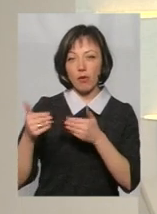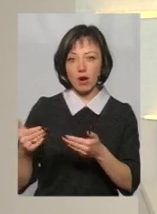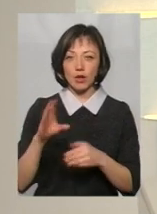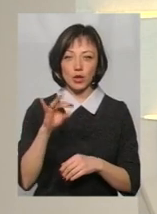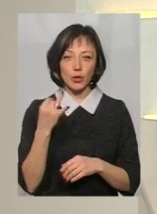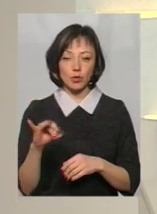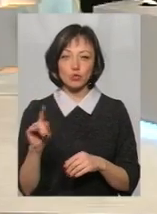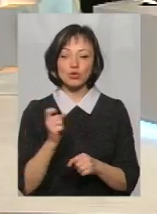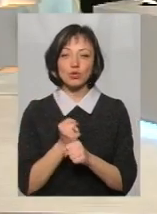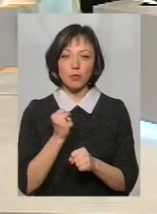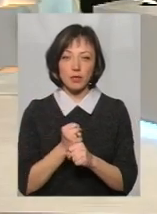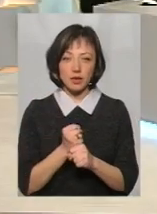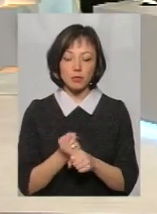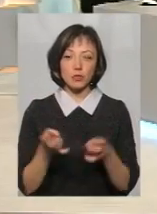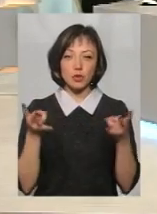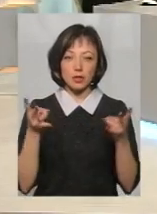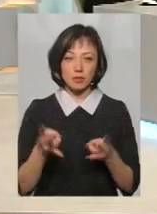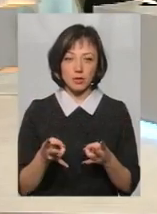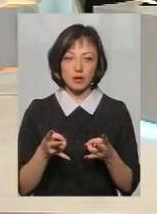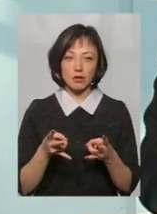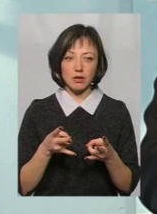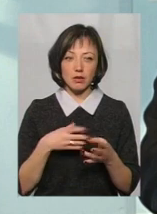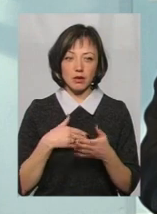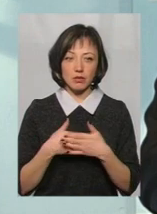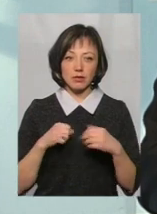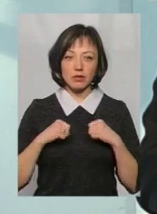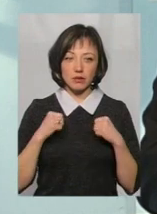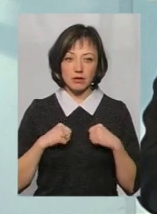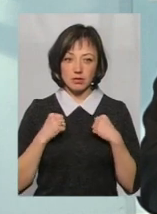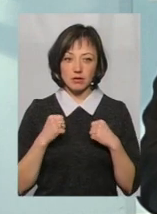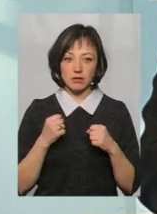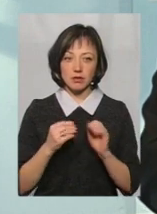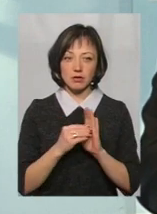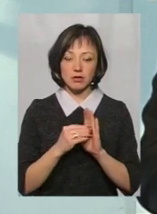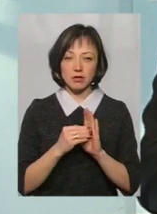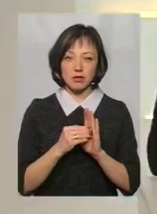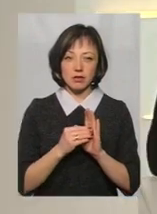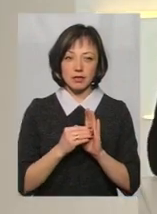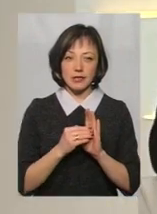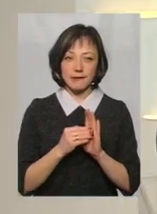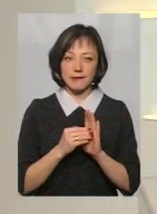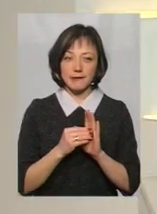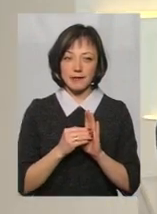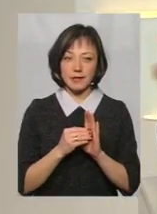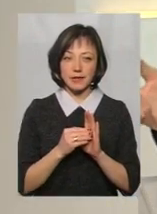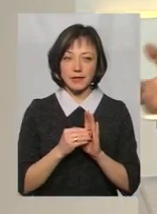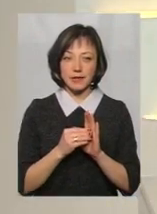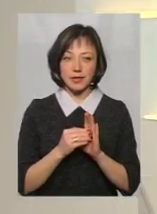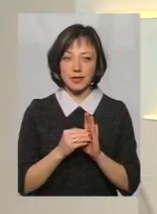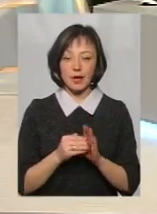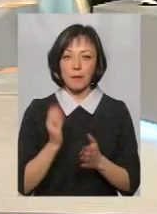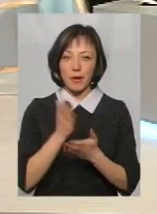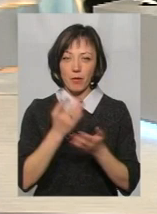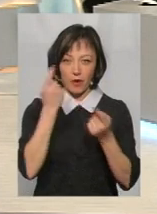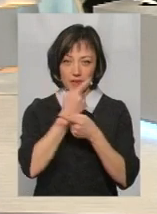пану Юрію, що йому зробити? Так, йому потрібно активізувати свої зусилля, я думаю, що він зареєструє. Бачите, як чудово, що під час прямого